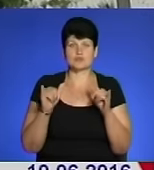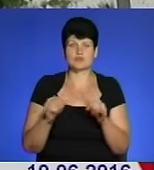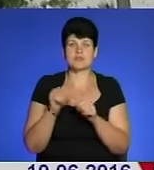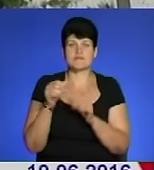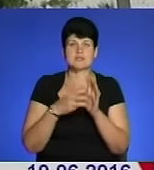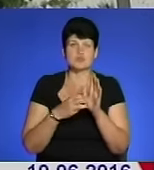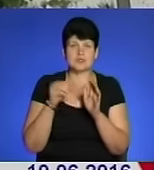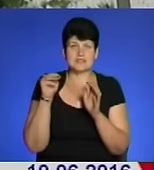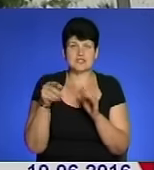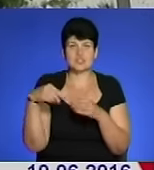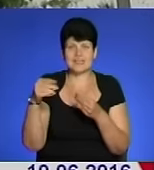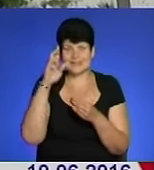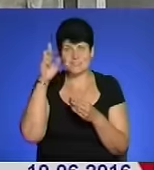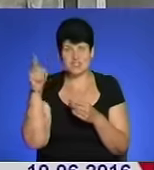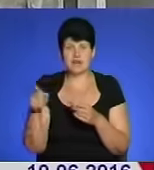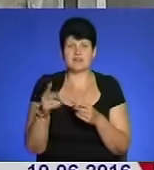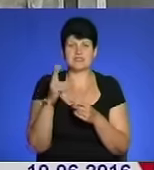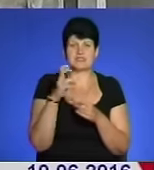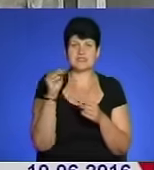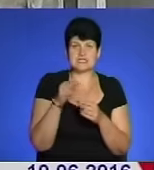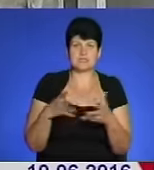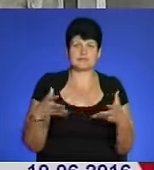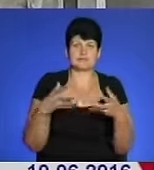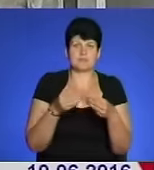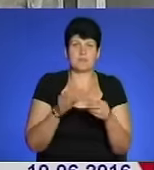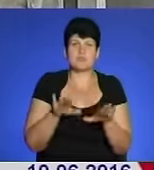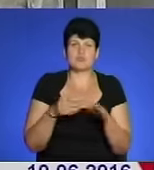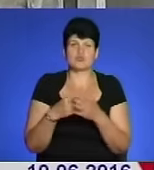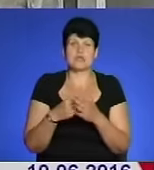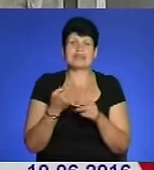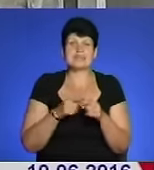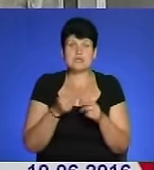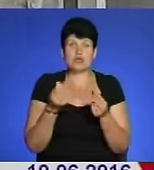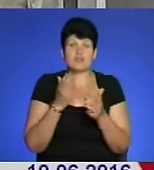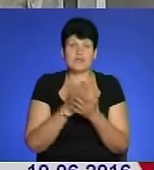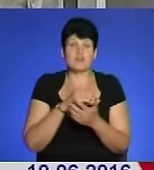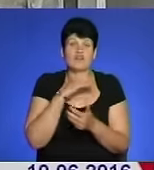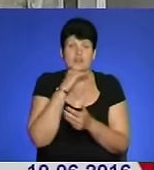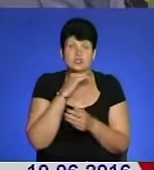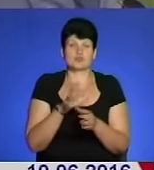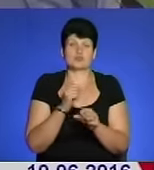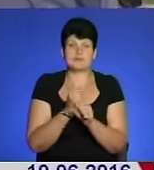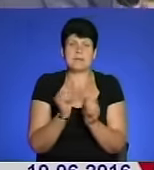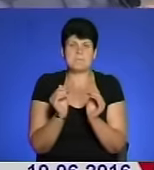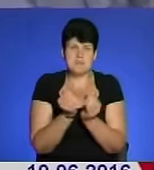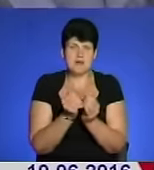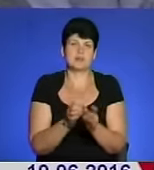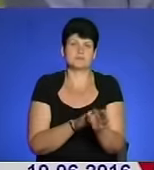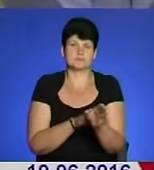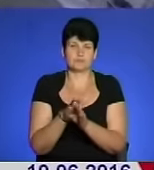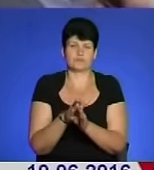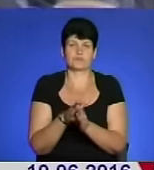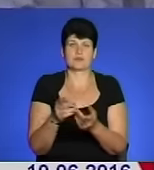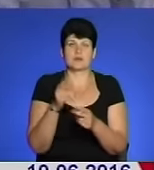держава, 200 тисяч – співфінансування з місцевого бюджету. Цих коштів має вистачити, аби запровадити мінімальний, але завершений цикл